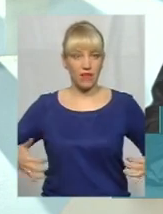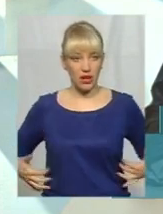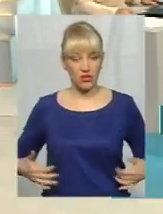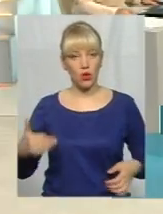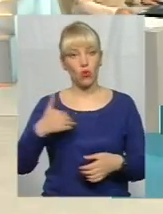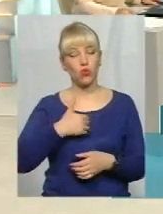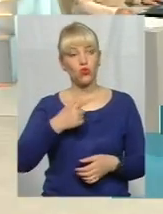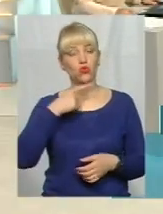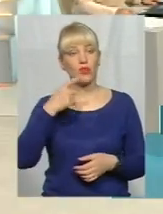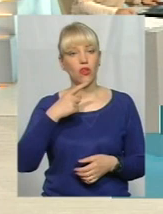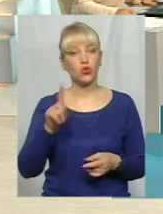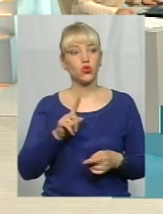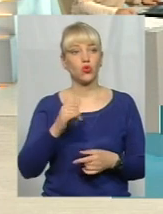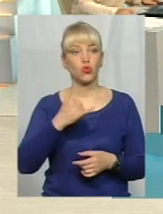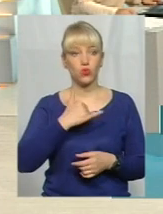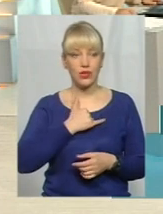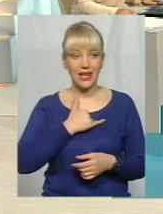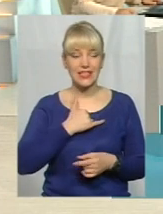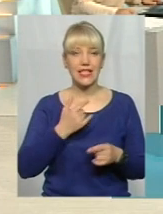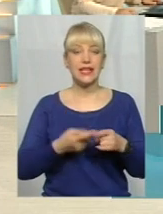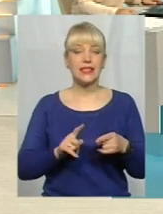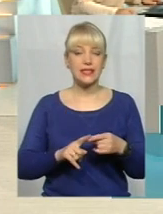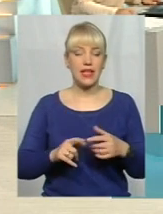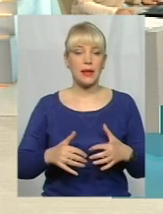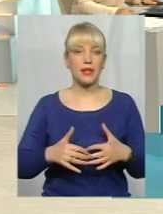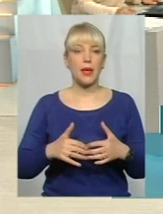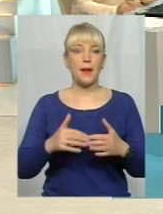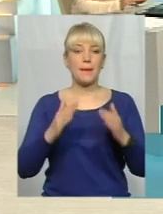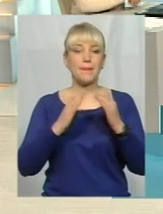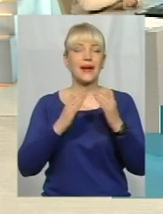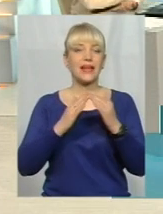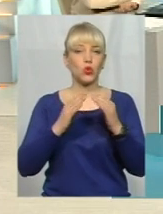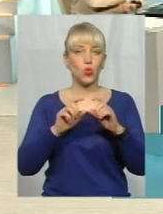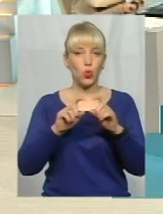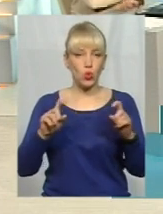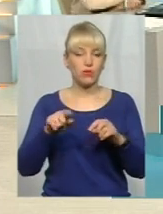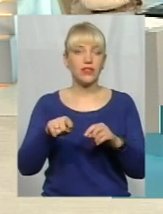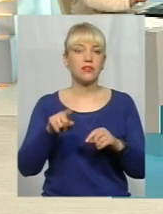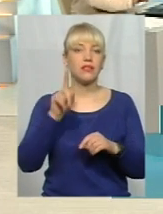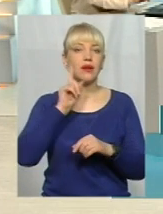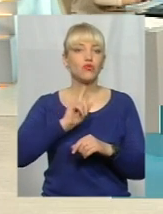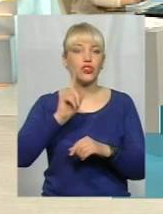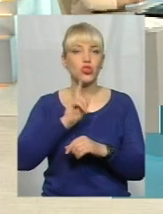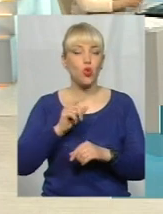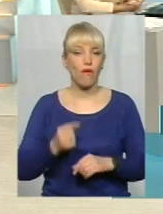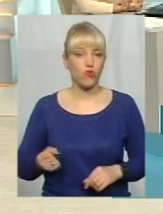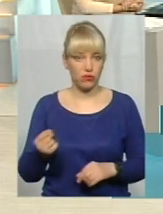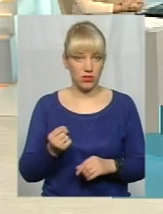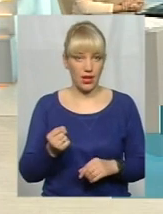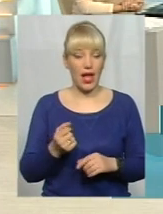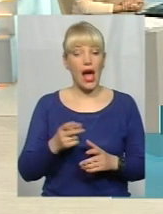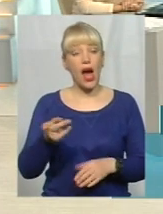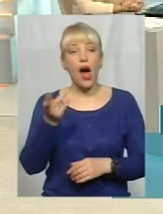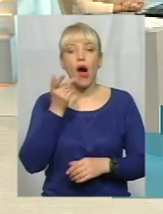наголосити на те, що в нас притулок, він для тимчасового отримання тварин. Притулку для постійного отримання